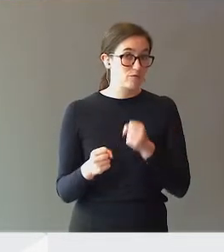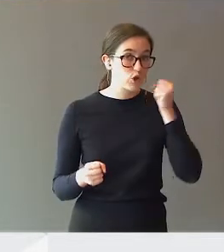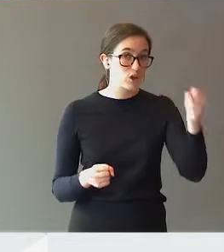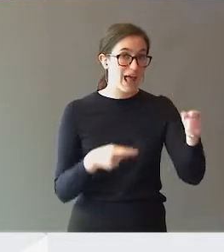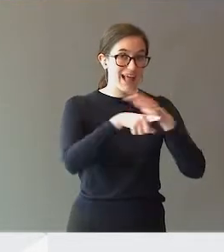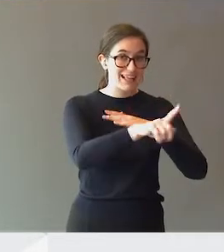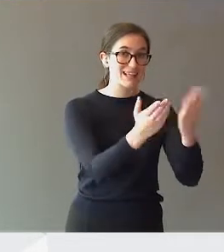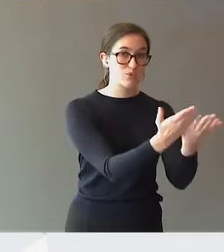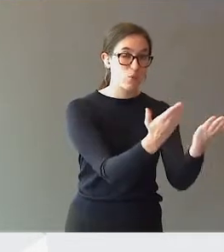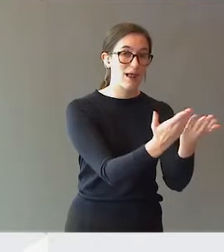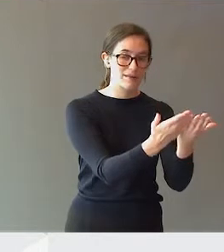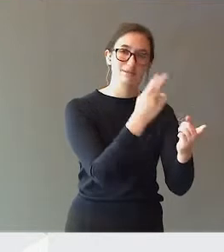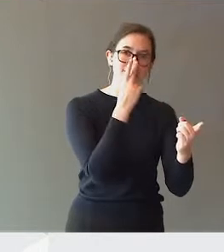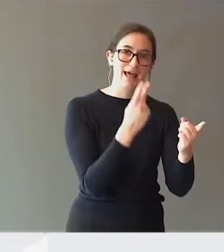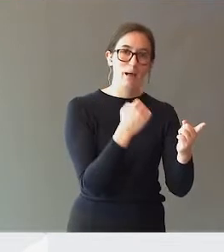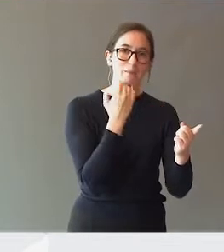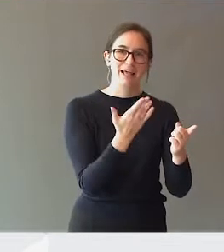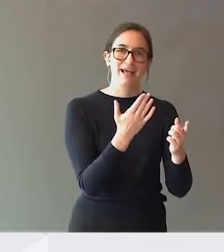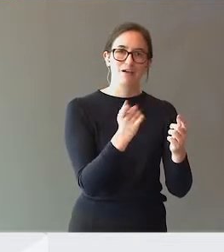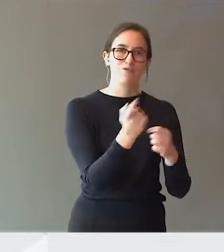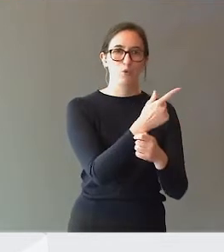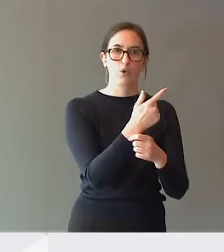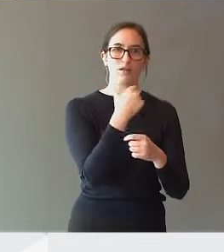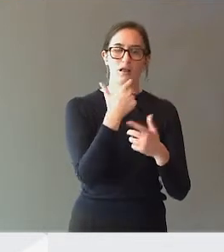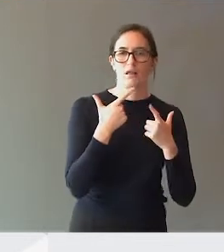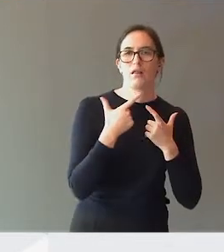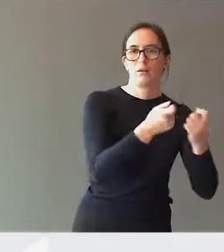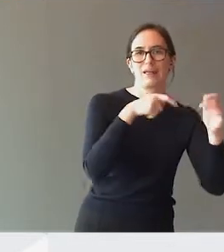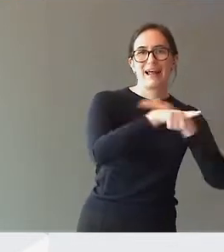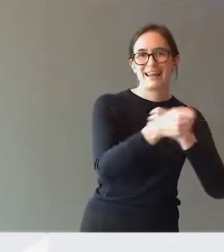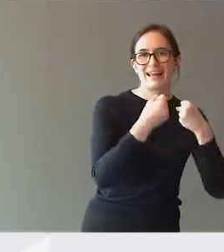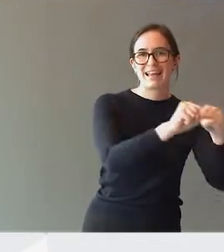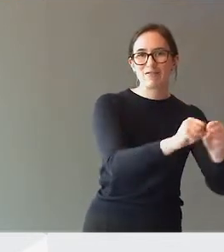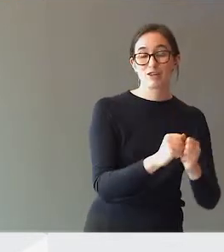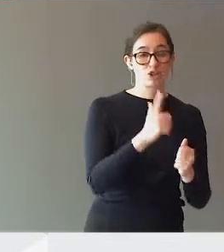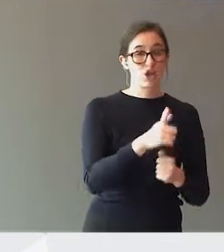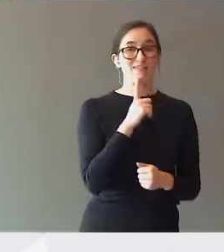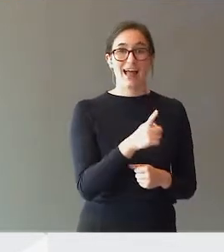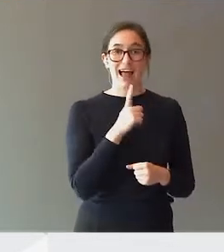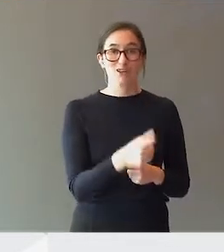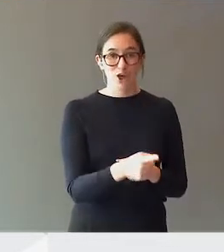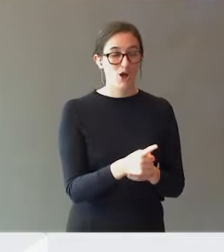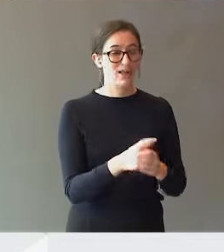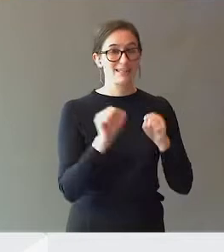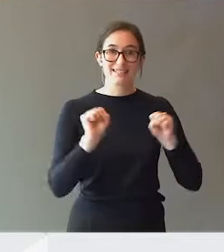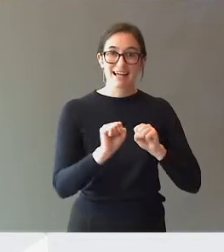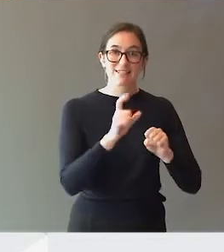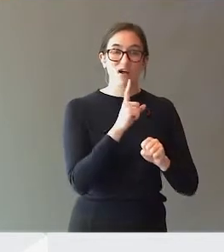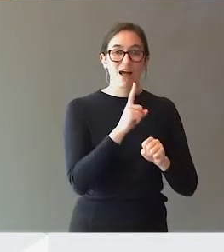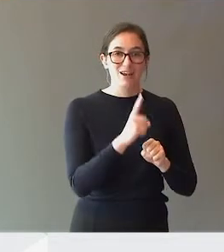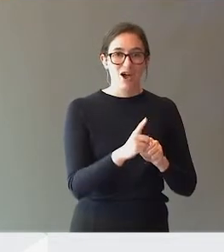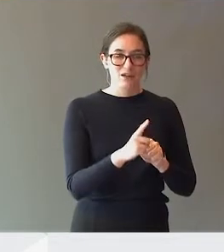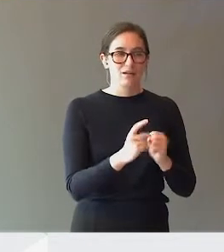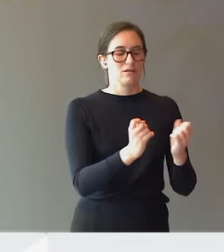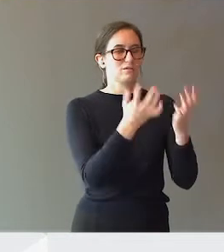skolen, så ser man jo at man fort blir tatt av driften. For det som møter deg hver eneste dag i en stresset hverdag, det er